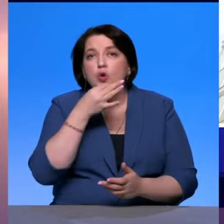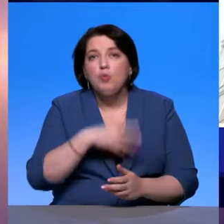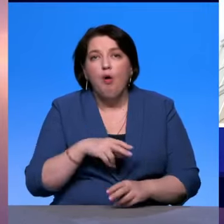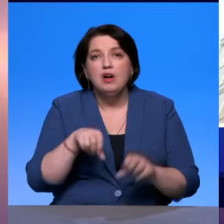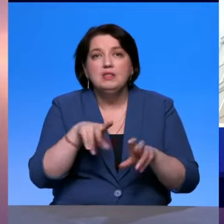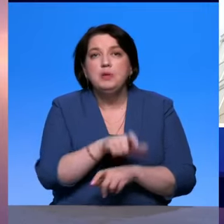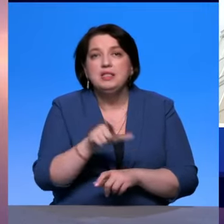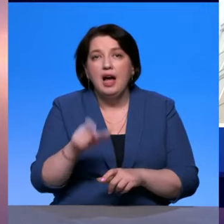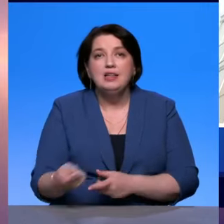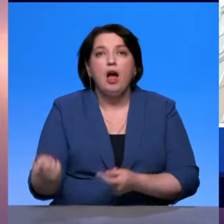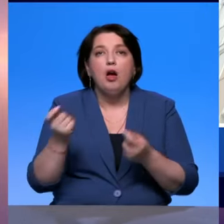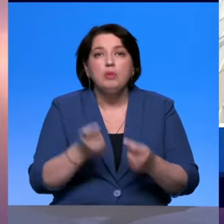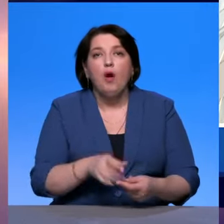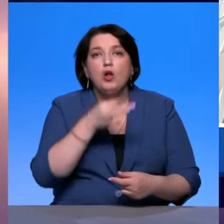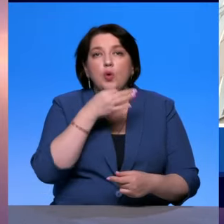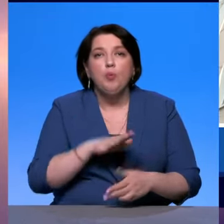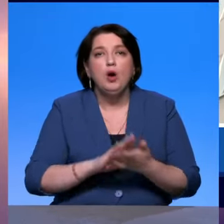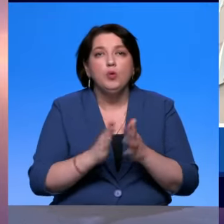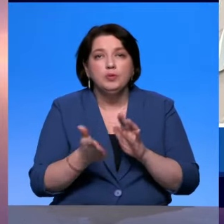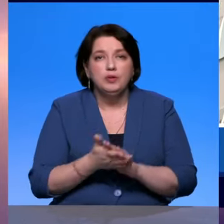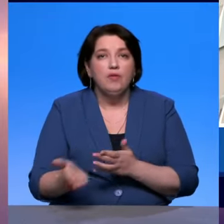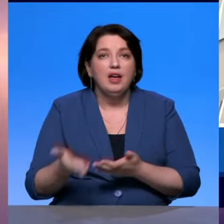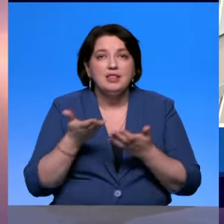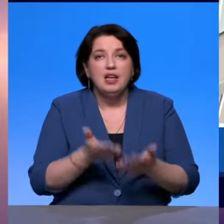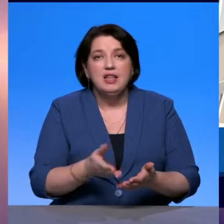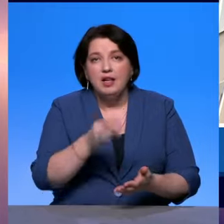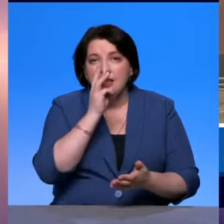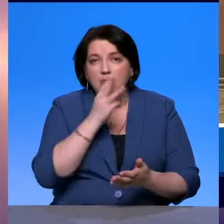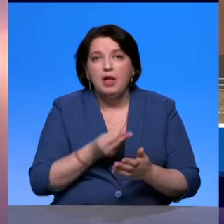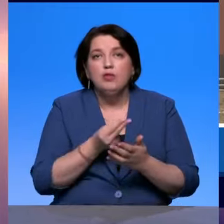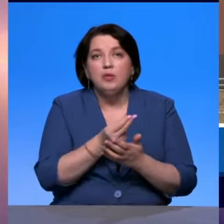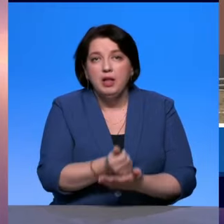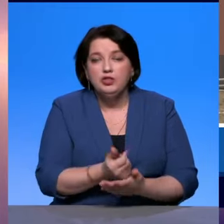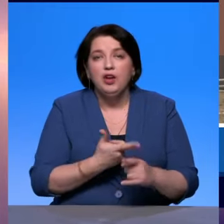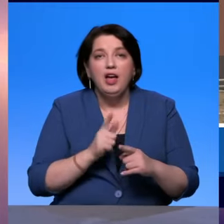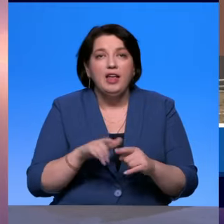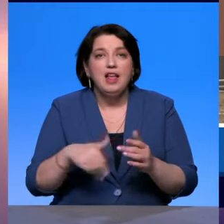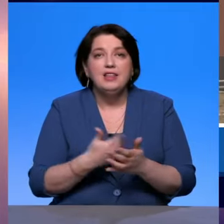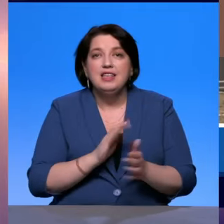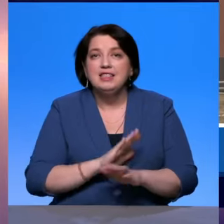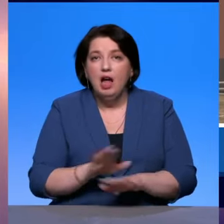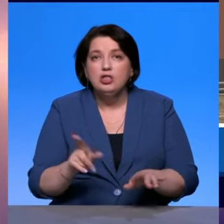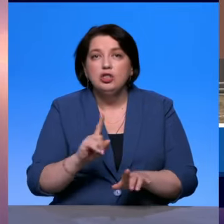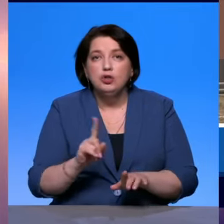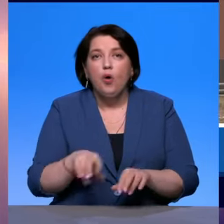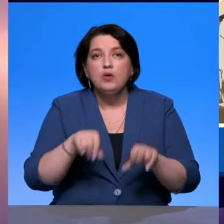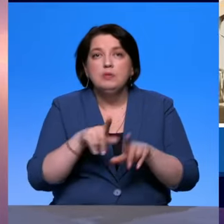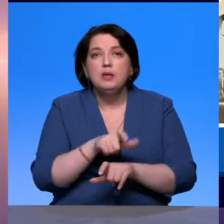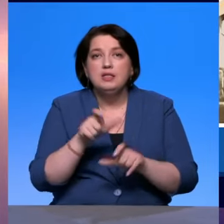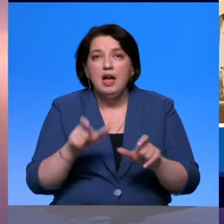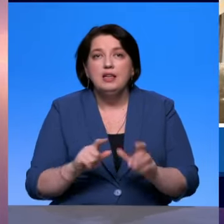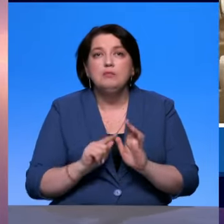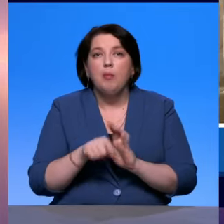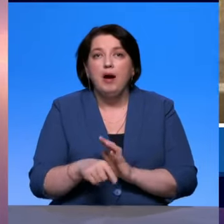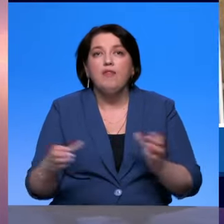привез, какие бы условия ты ему не создал, и какую бы зарплату ты ему не начал платить, это не значит, что специалист, придя в команду, в